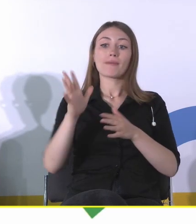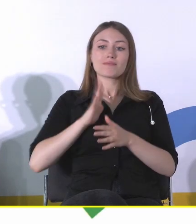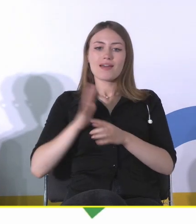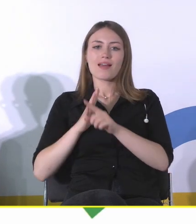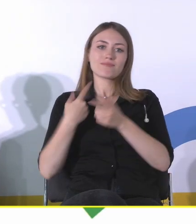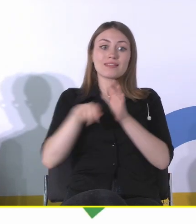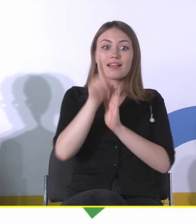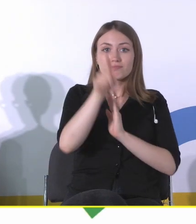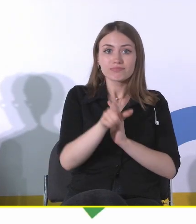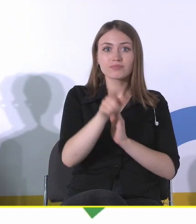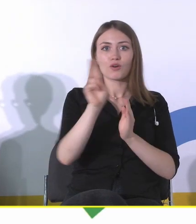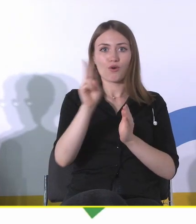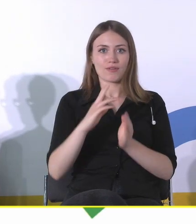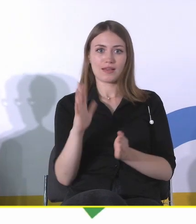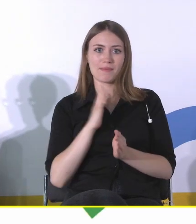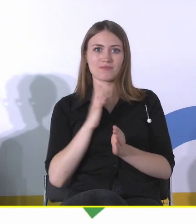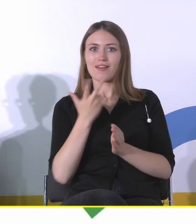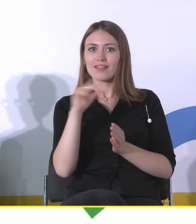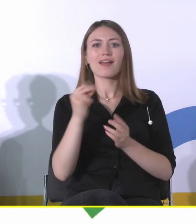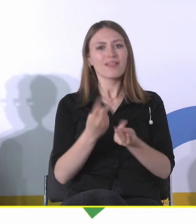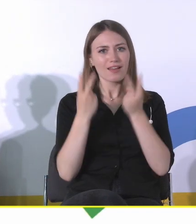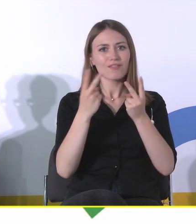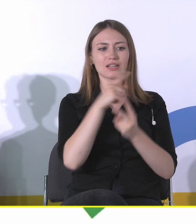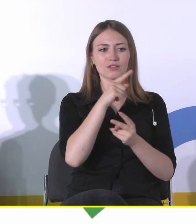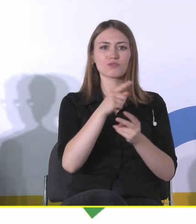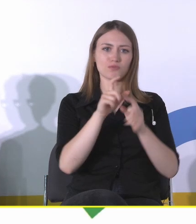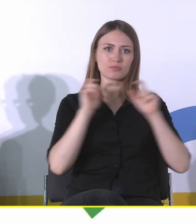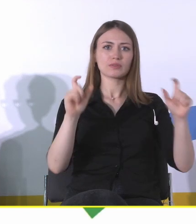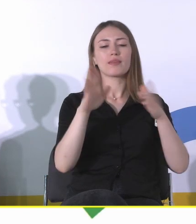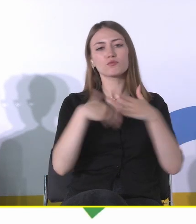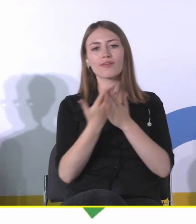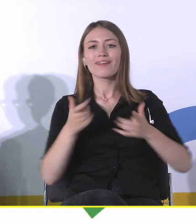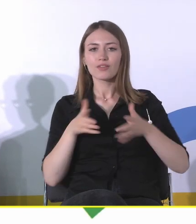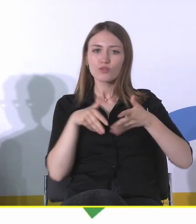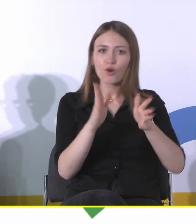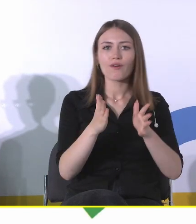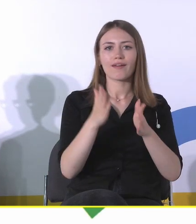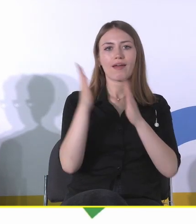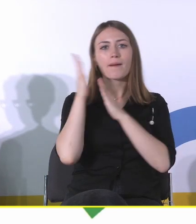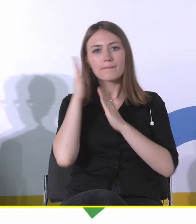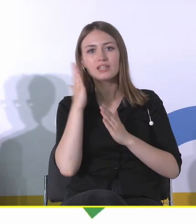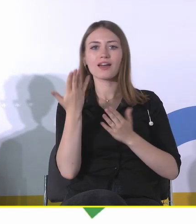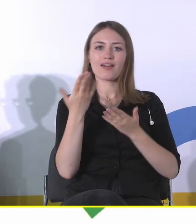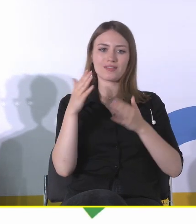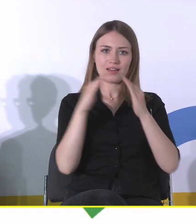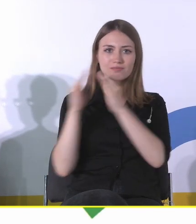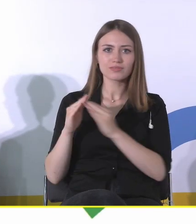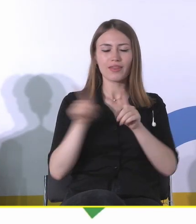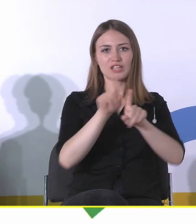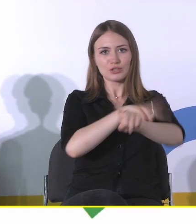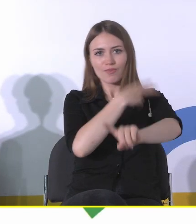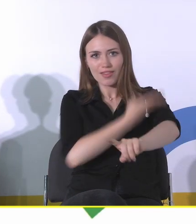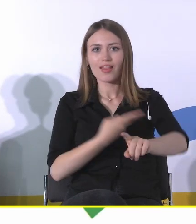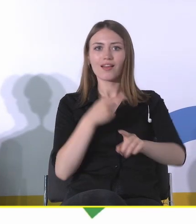Zawsze ważniejsza będzie infrastruktura krytyczna, zawsze ważniejsze będą drogi, mieszkania, szpitale i absolutnie jest to w stu